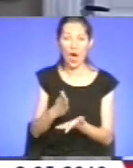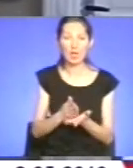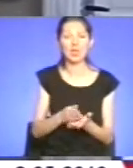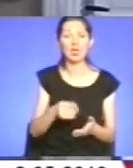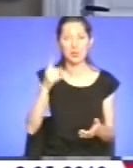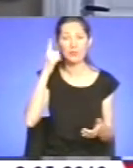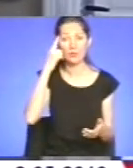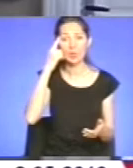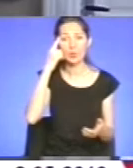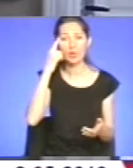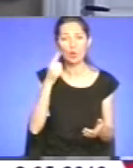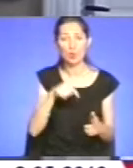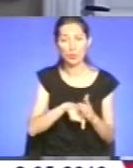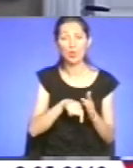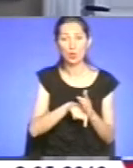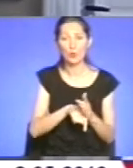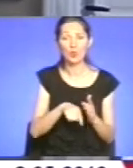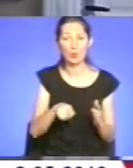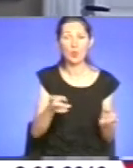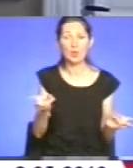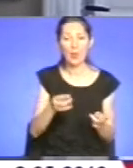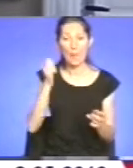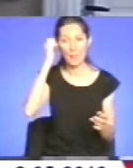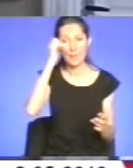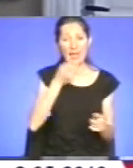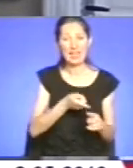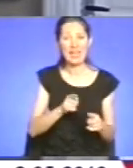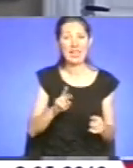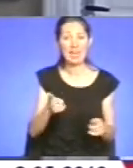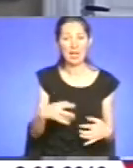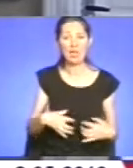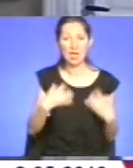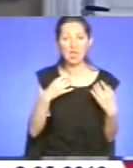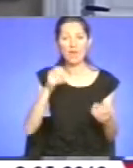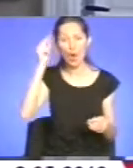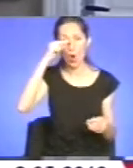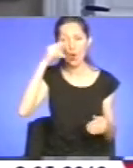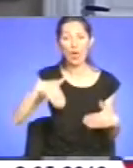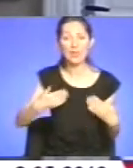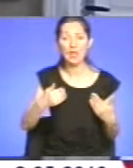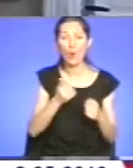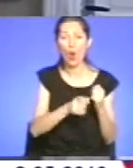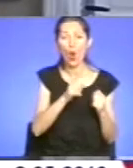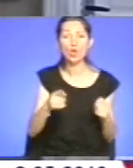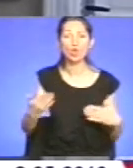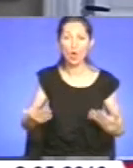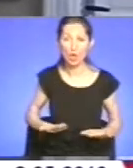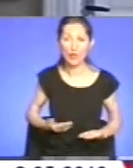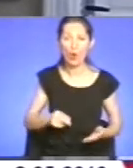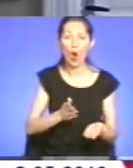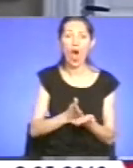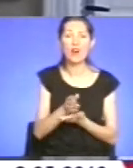і тому ми теж маємо пам'ятати це як жахливий урок. Вітаємо кожного живого ветерана,